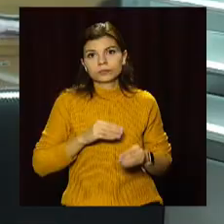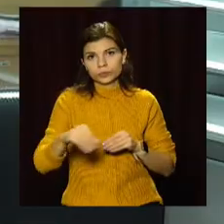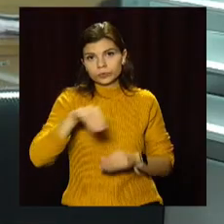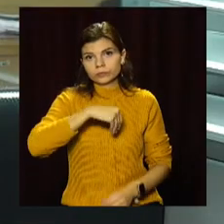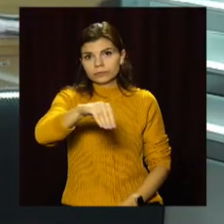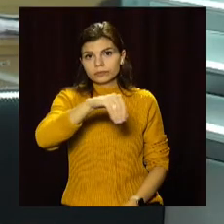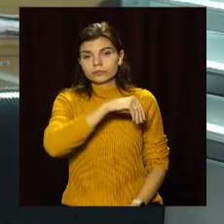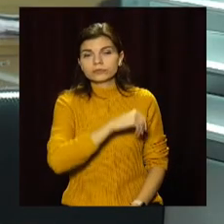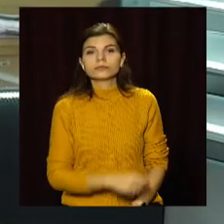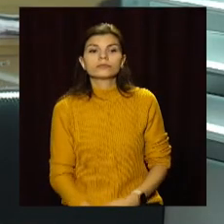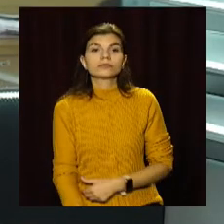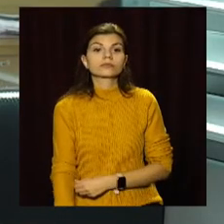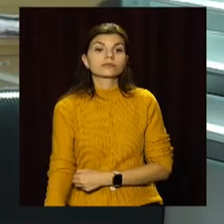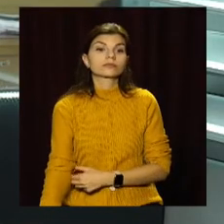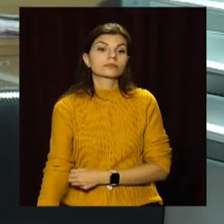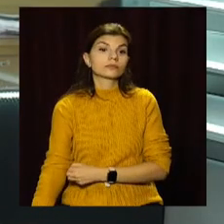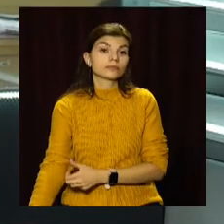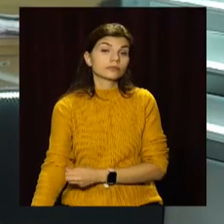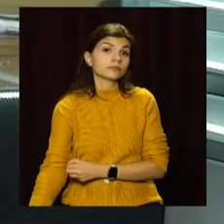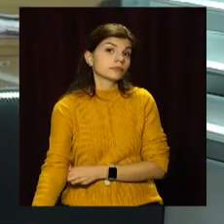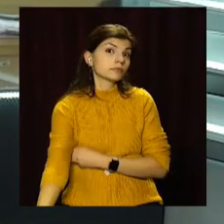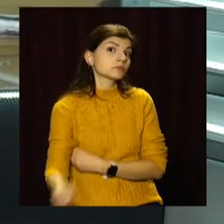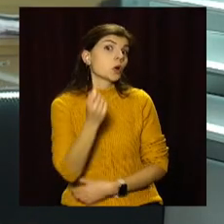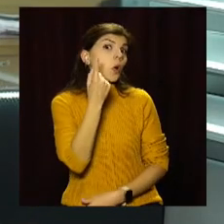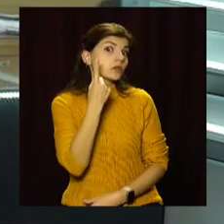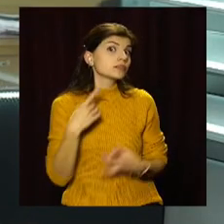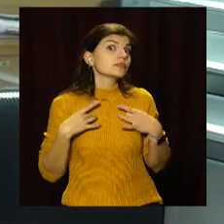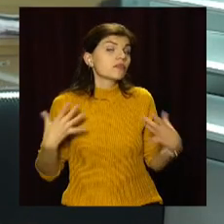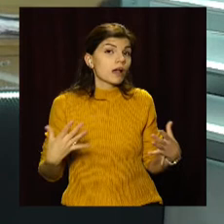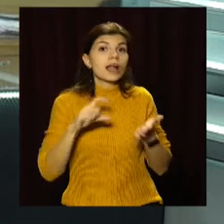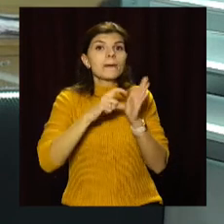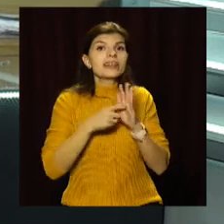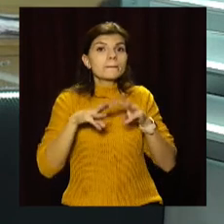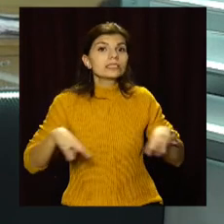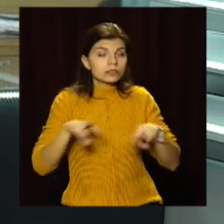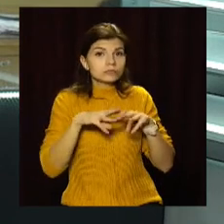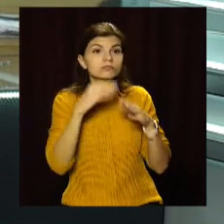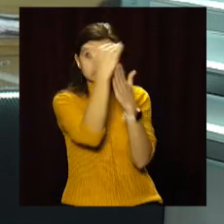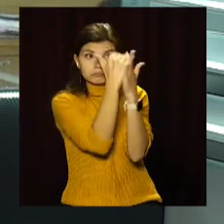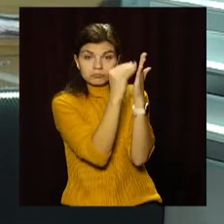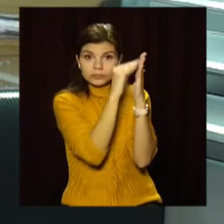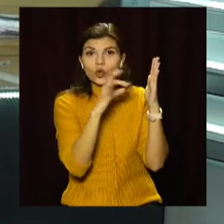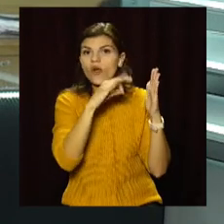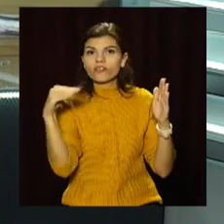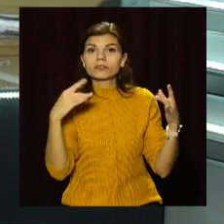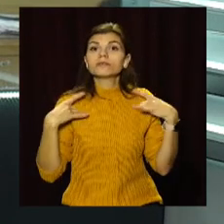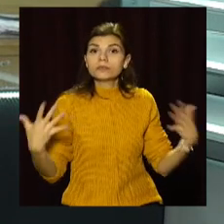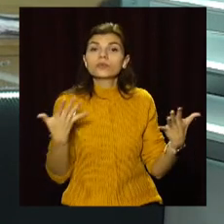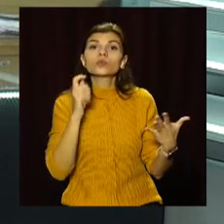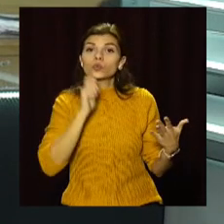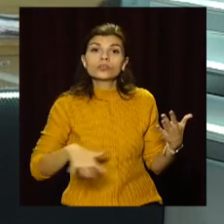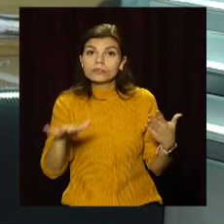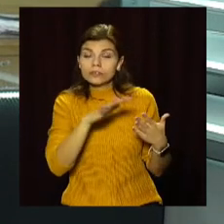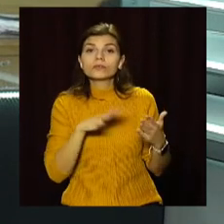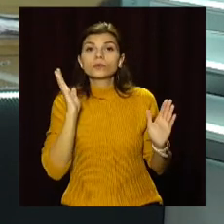11 свят. Кабінет міністрів України опублікував список офіційних свят, які українці